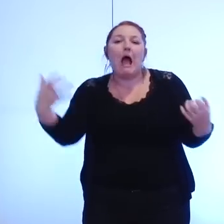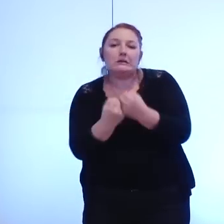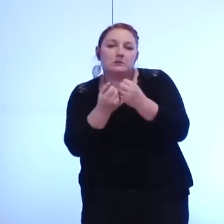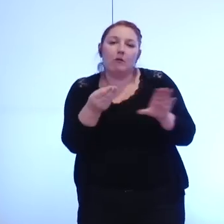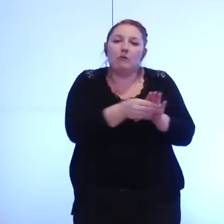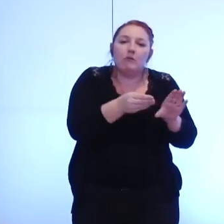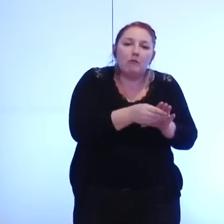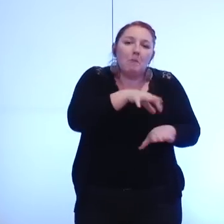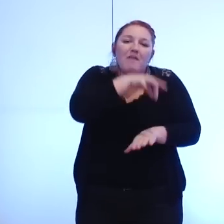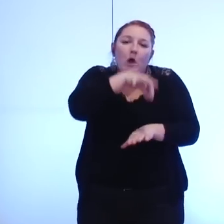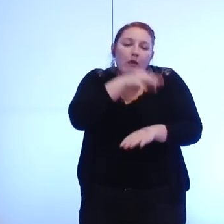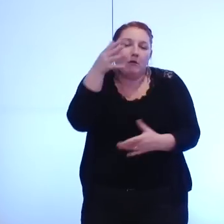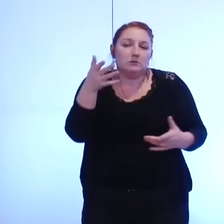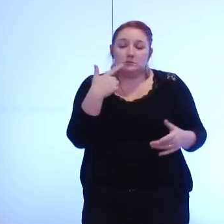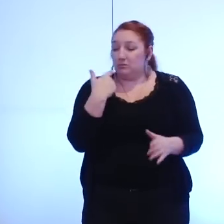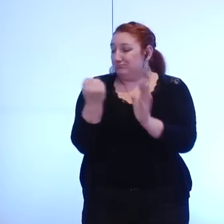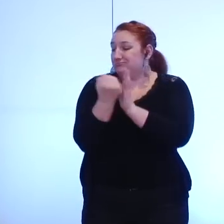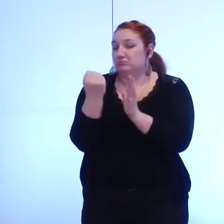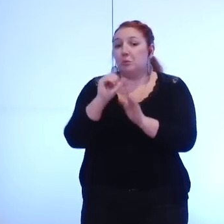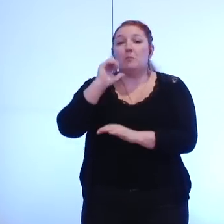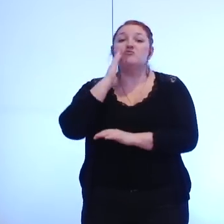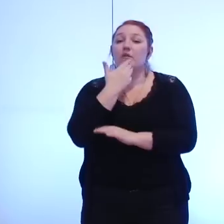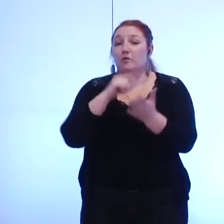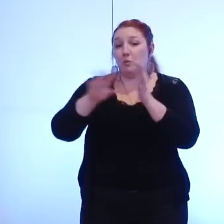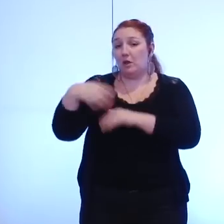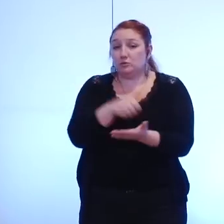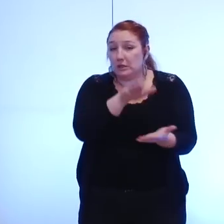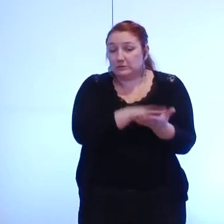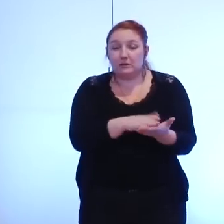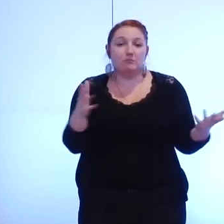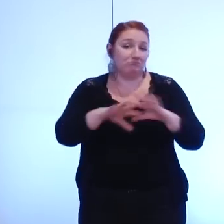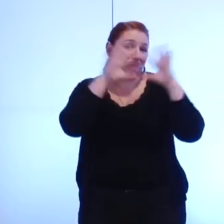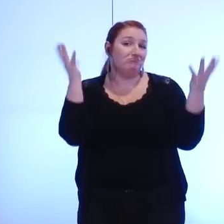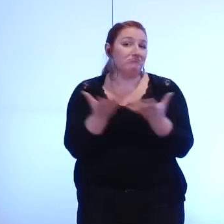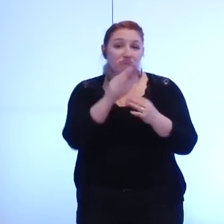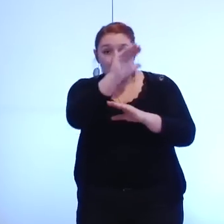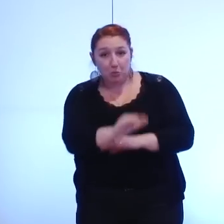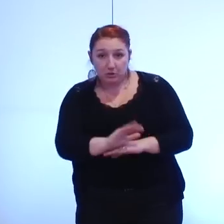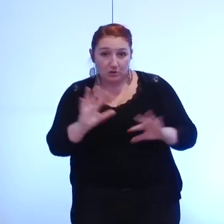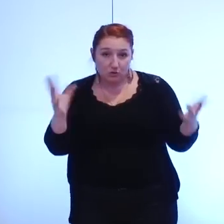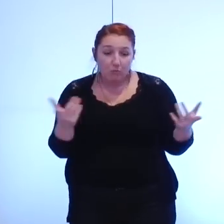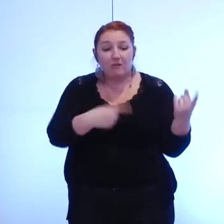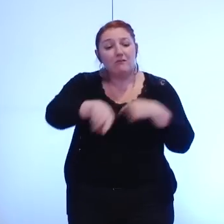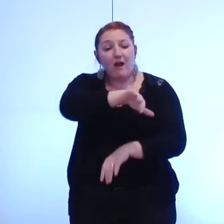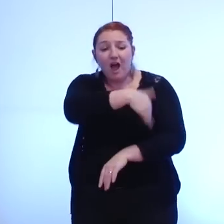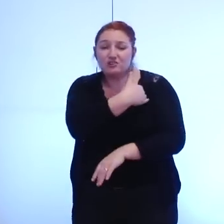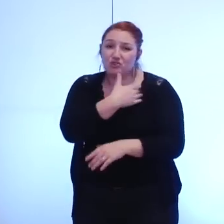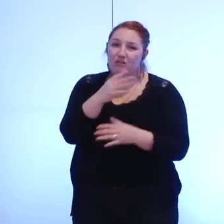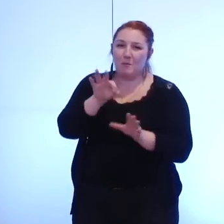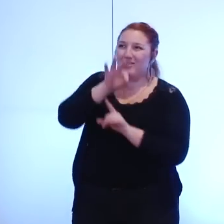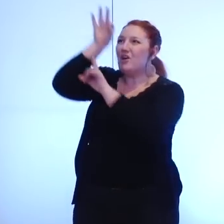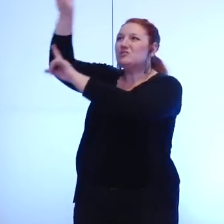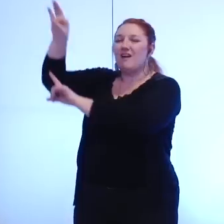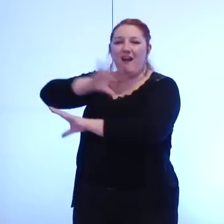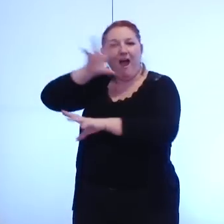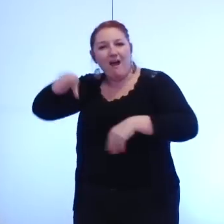a été actée depuis le 1er janvier 2014 combien d'agents ont accepté ce transfert et donc combien ont